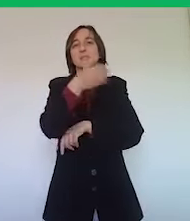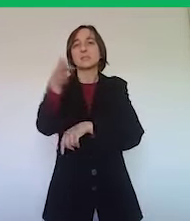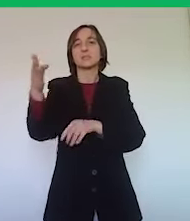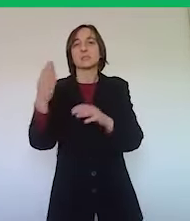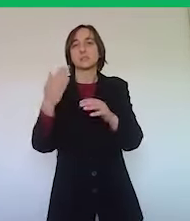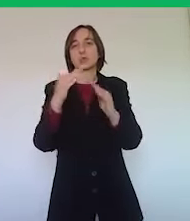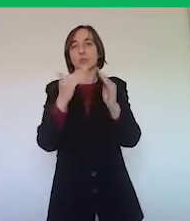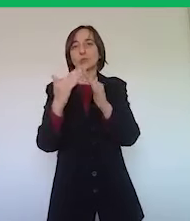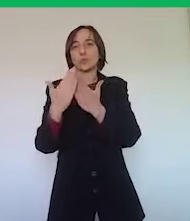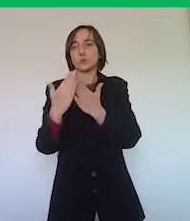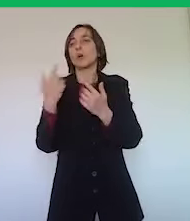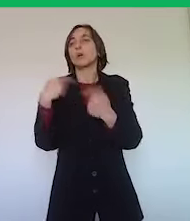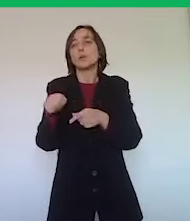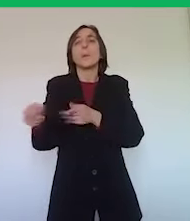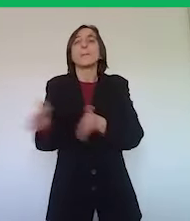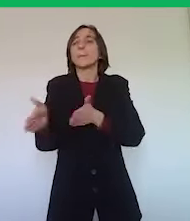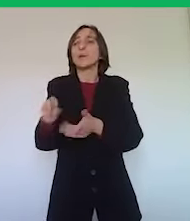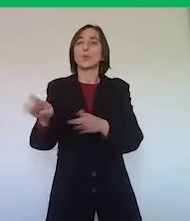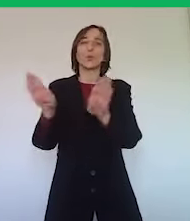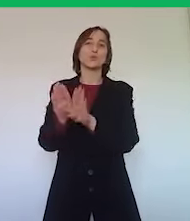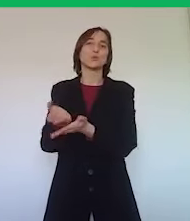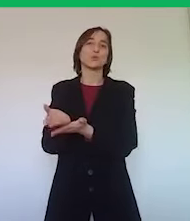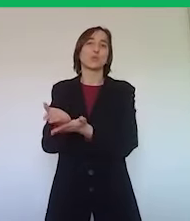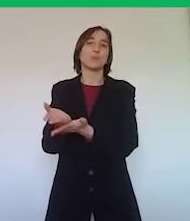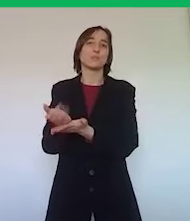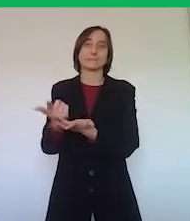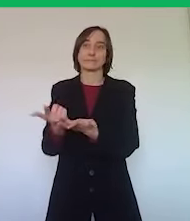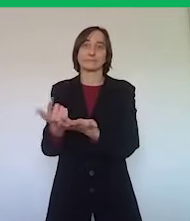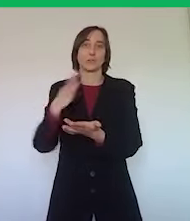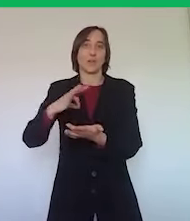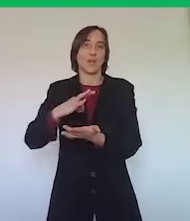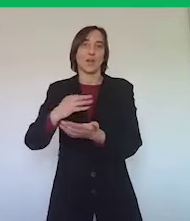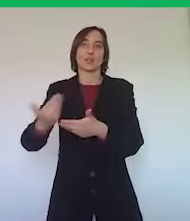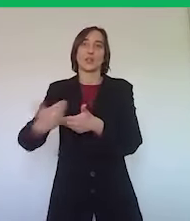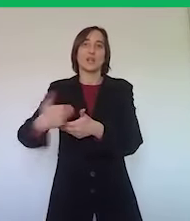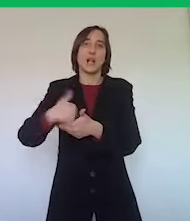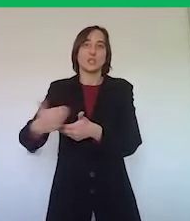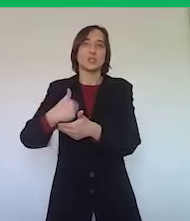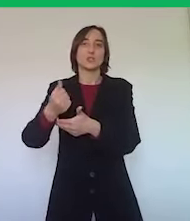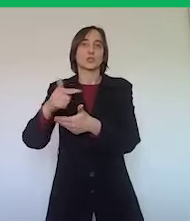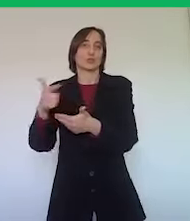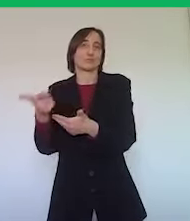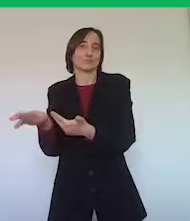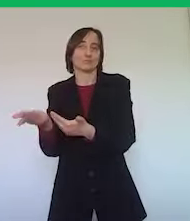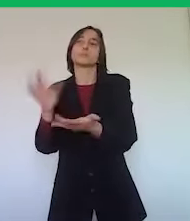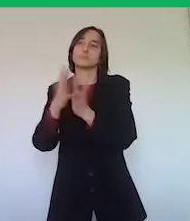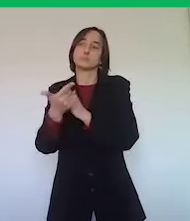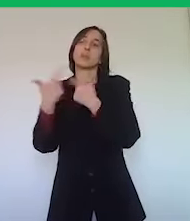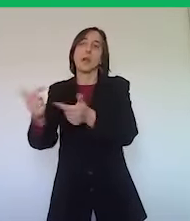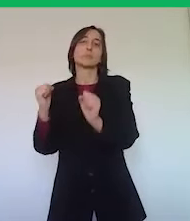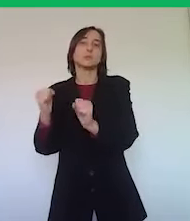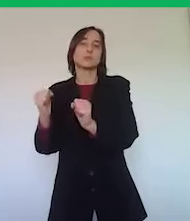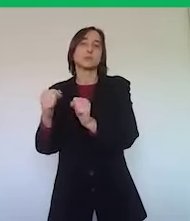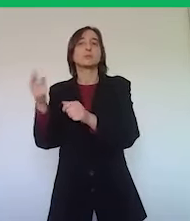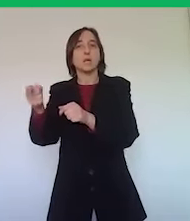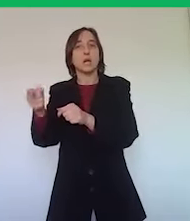e per dare in un periodo di chiusura dove non ci sono guadagni, non ci sono incassi, per dare la possibilità anche a chi